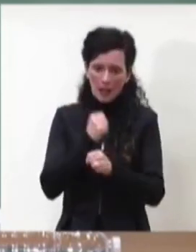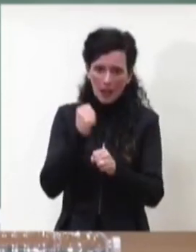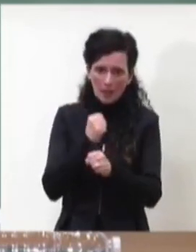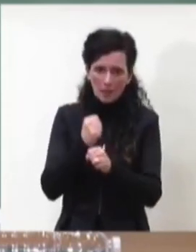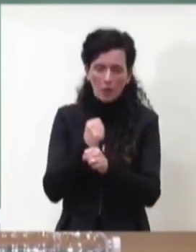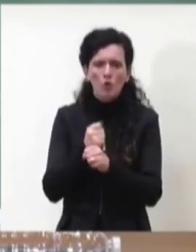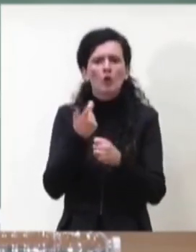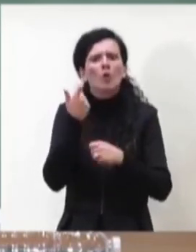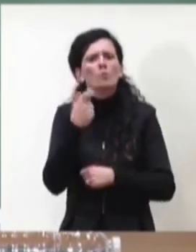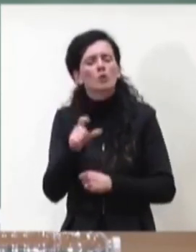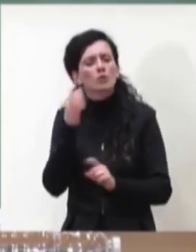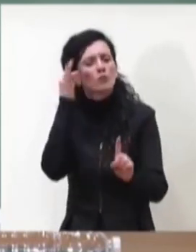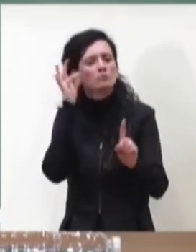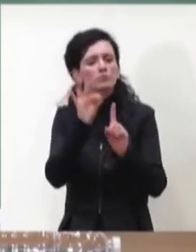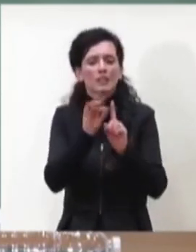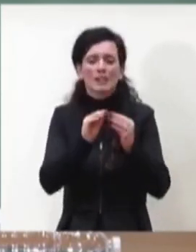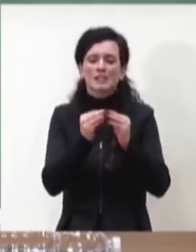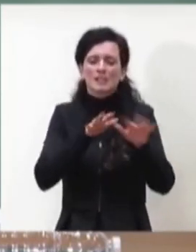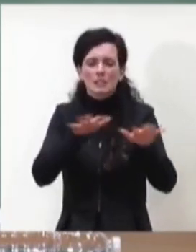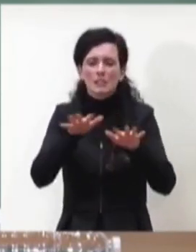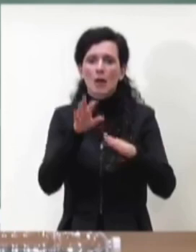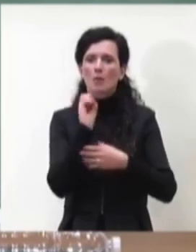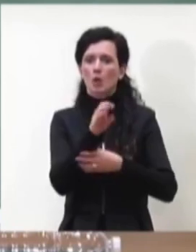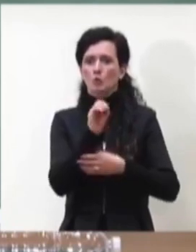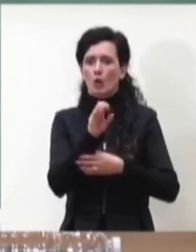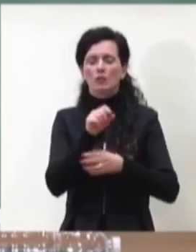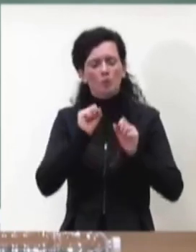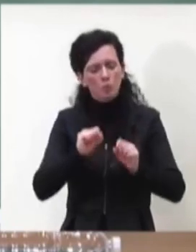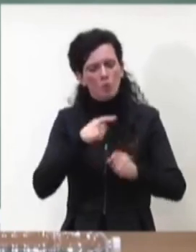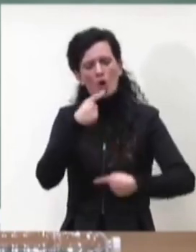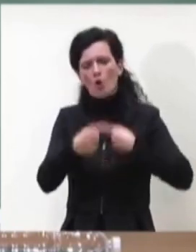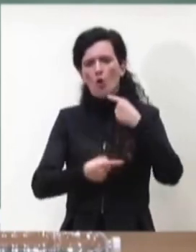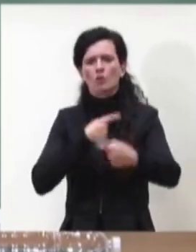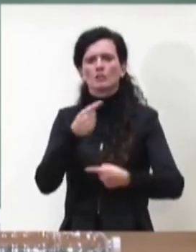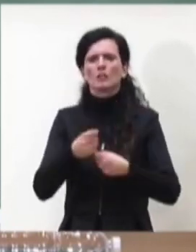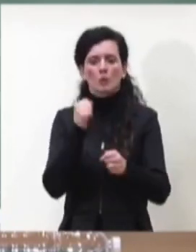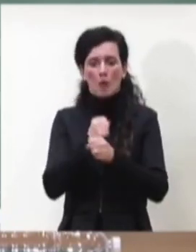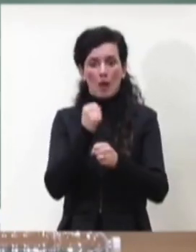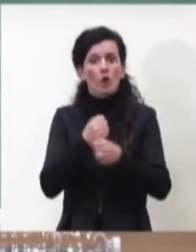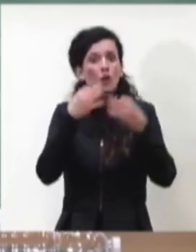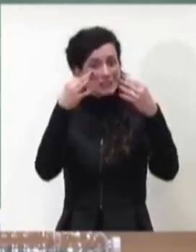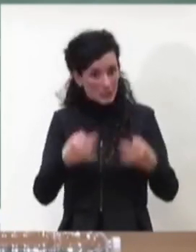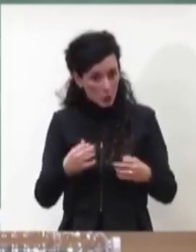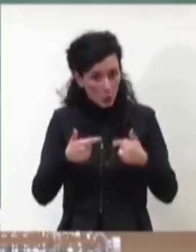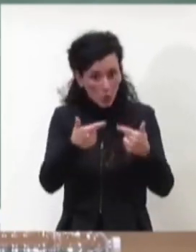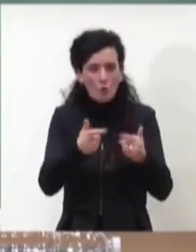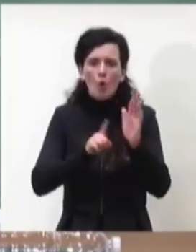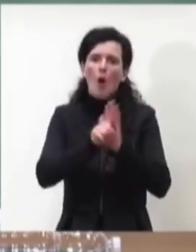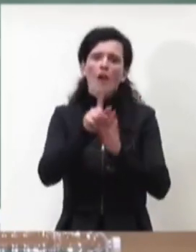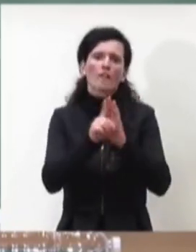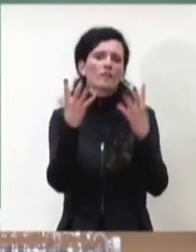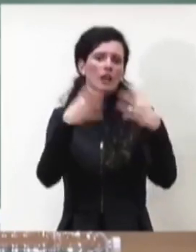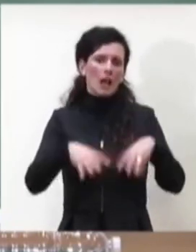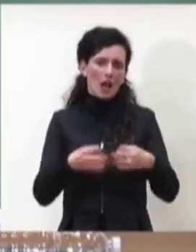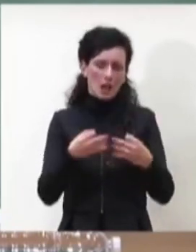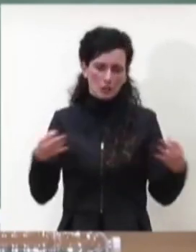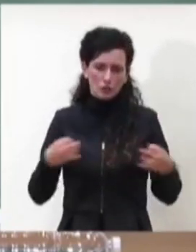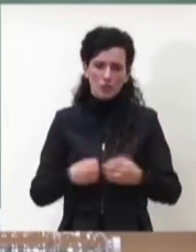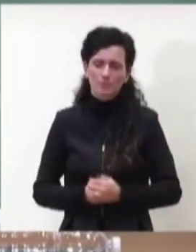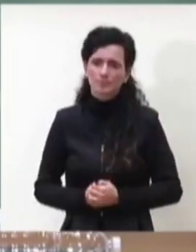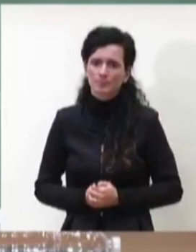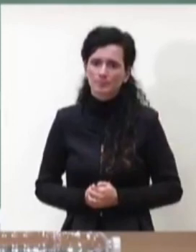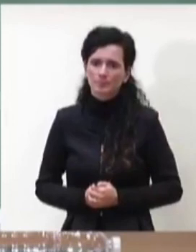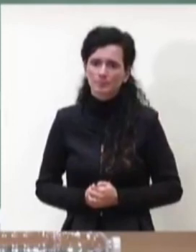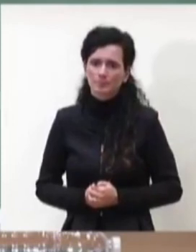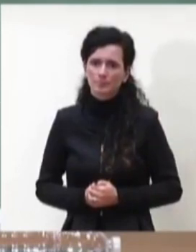scolastico possa il sistema educativo possa continuare a lavorare nel modo più sicuro ma anche più efficace possibile noi sappiamo oggi